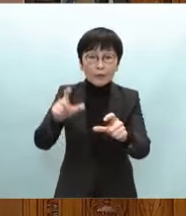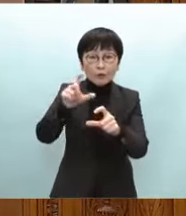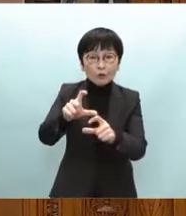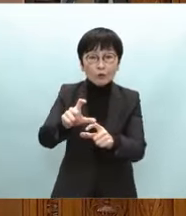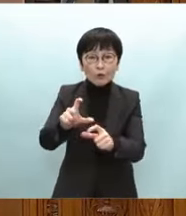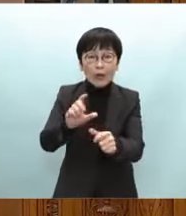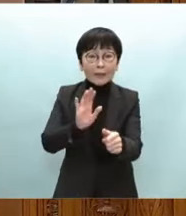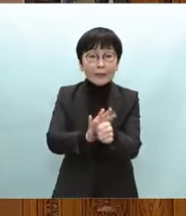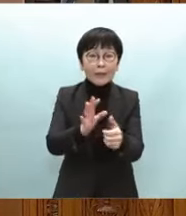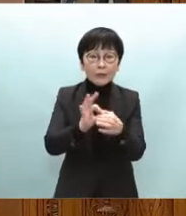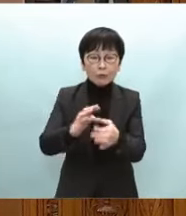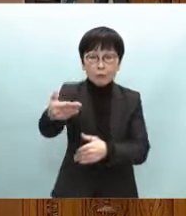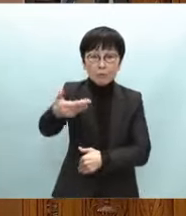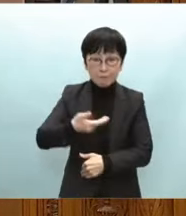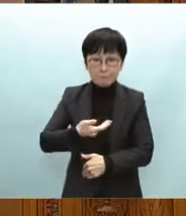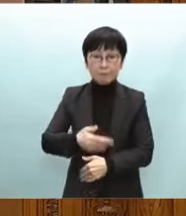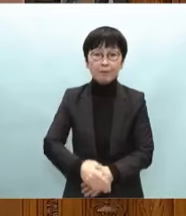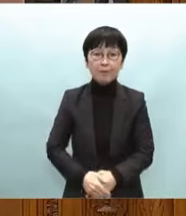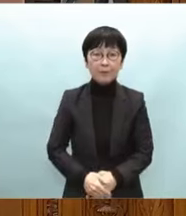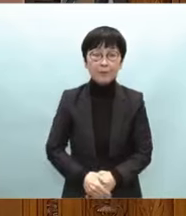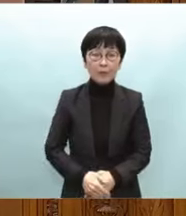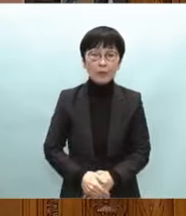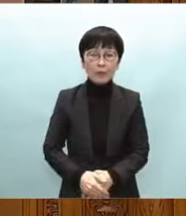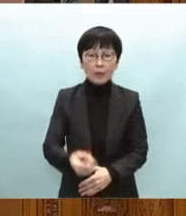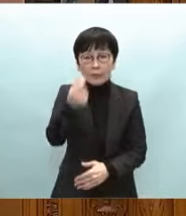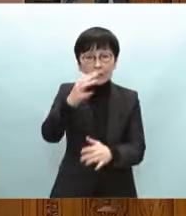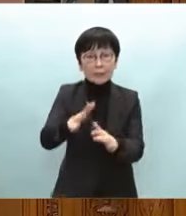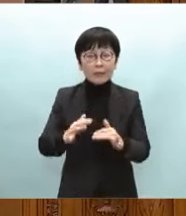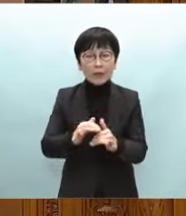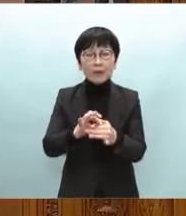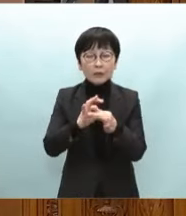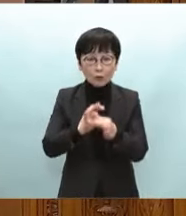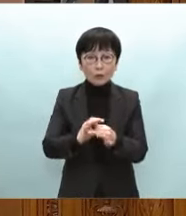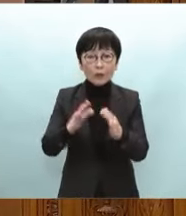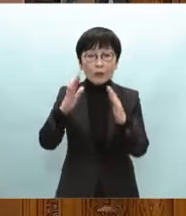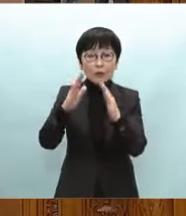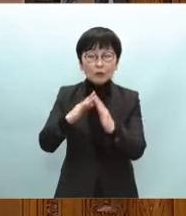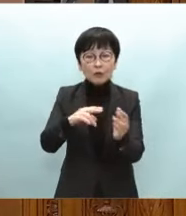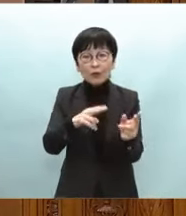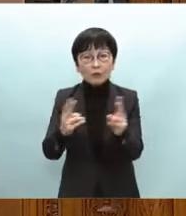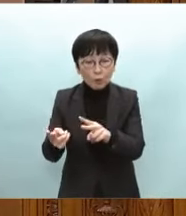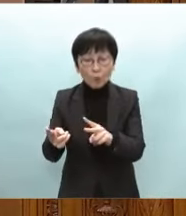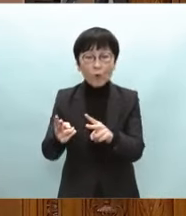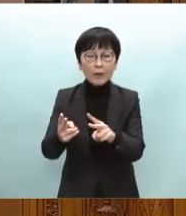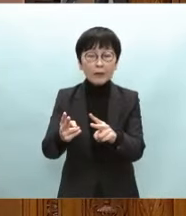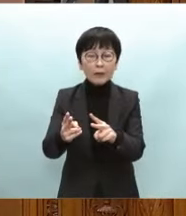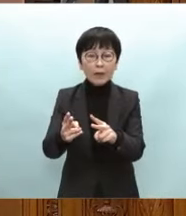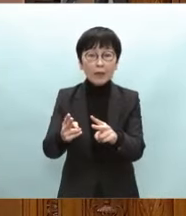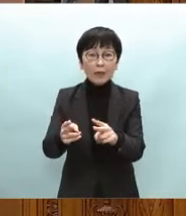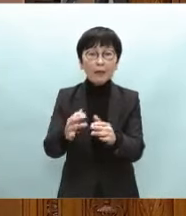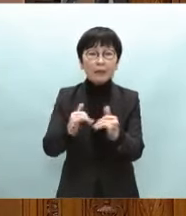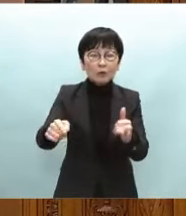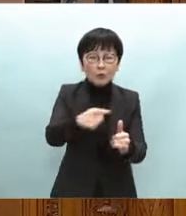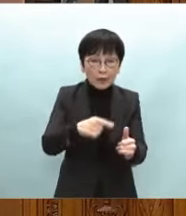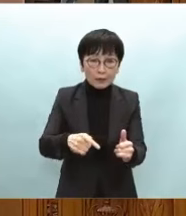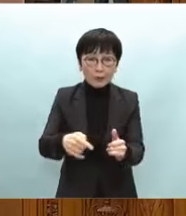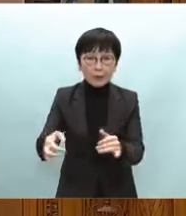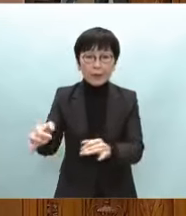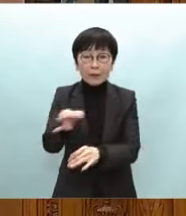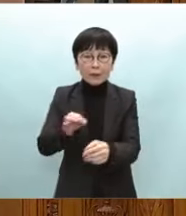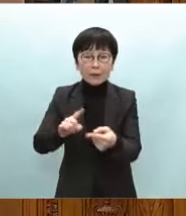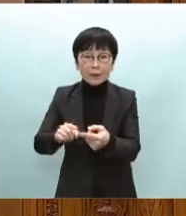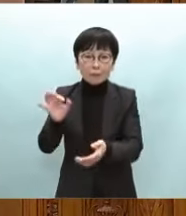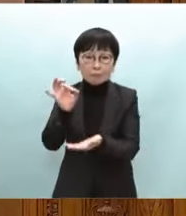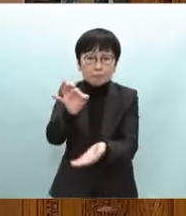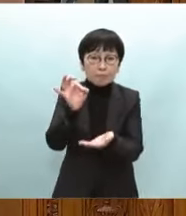尋ねがありました被災により住宅の被害をこむった被災者への経済的支援のあり方